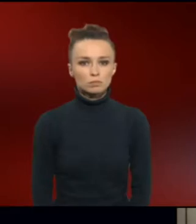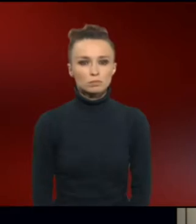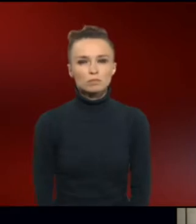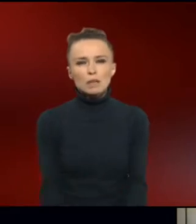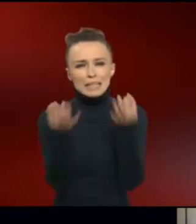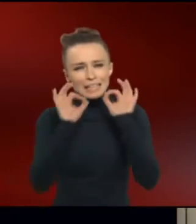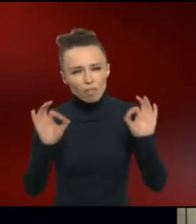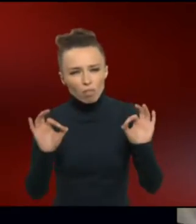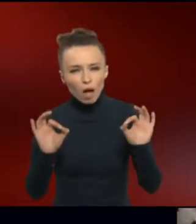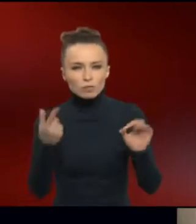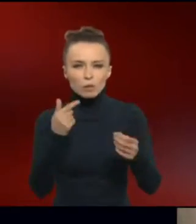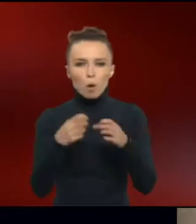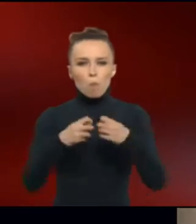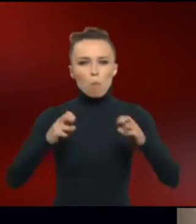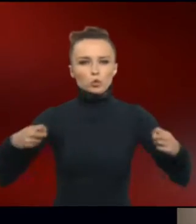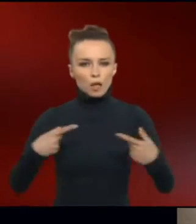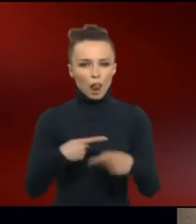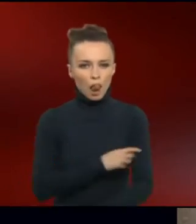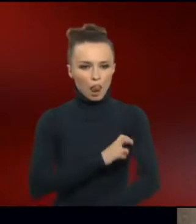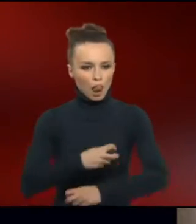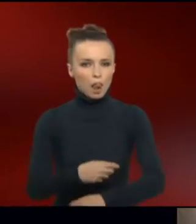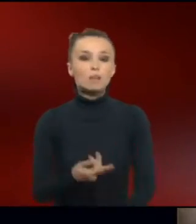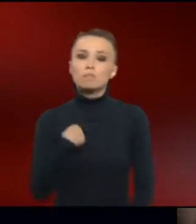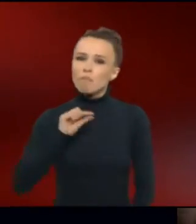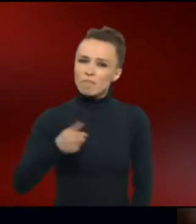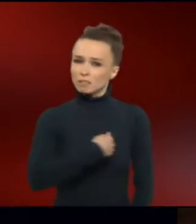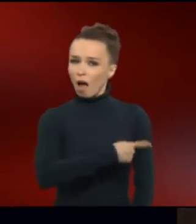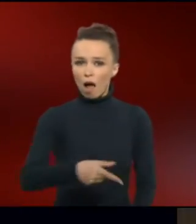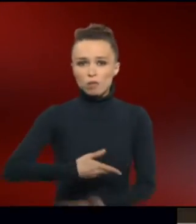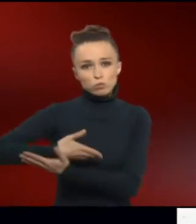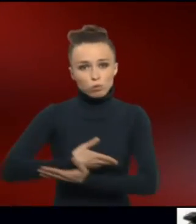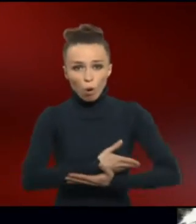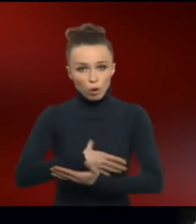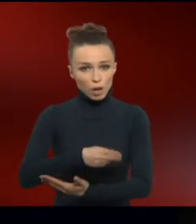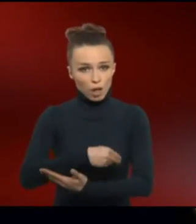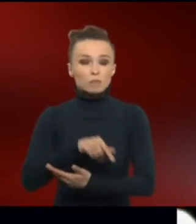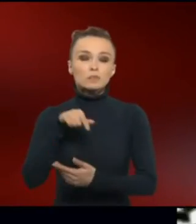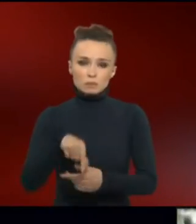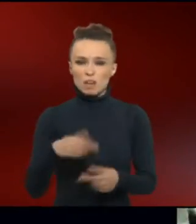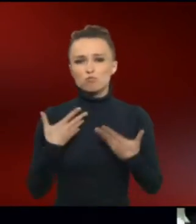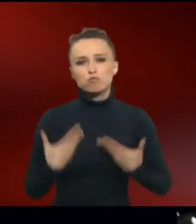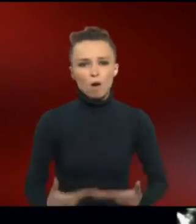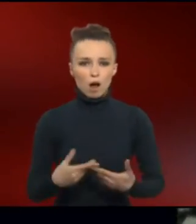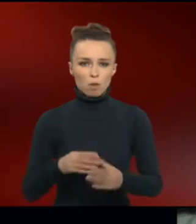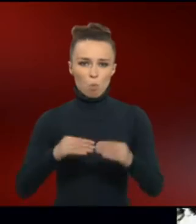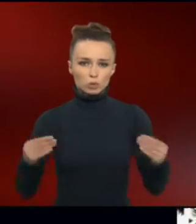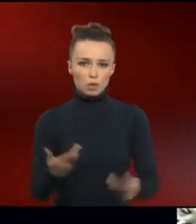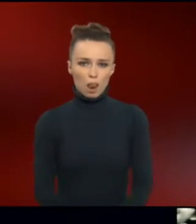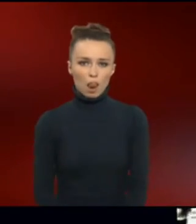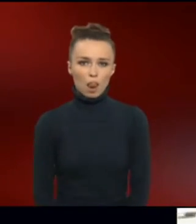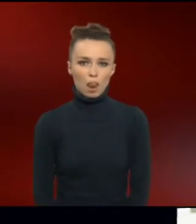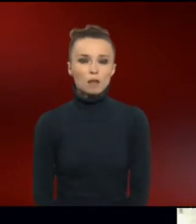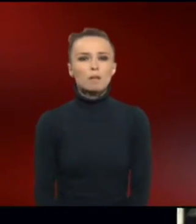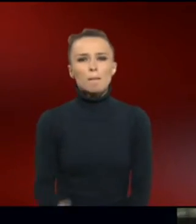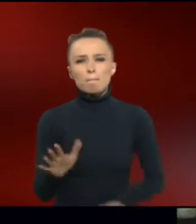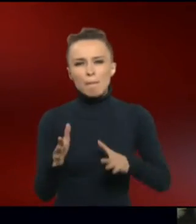Genauso ist es mit der Muskulatur. Fast alle Säuglinge mit Down-Syndrom haben schwache Muskeln. Doch nur manchen